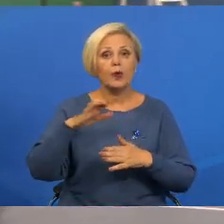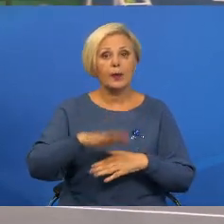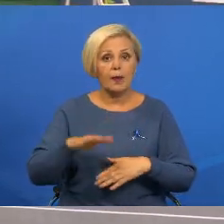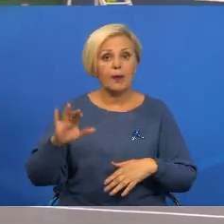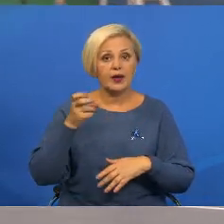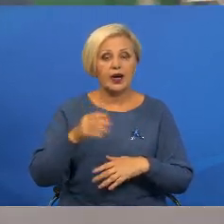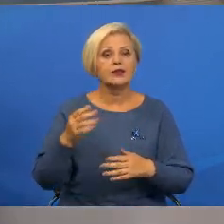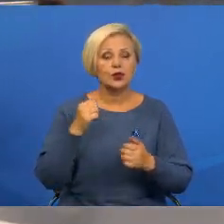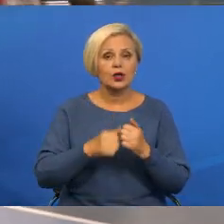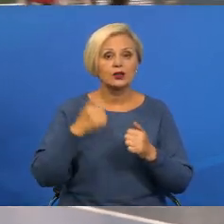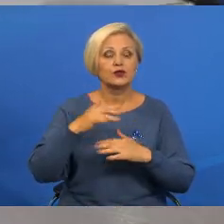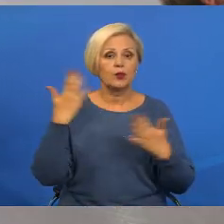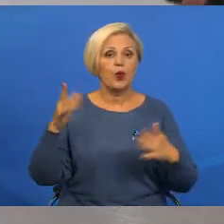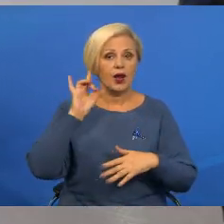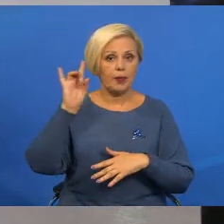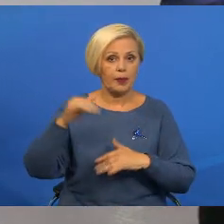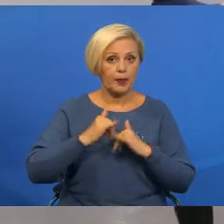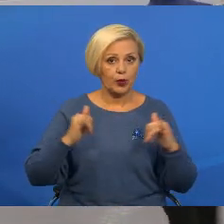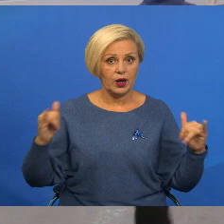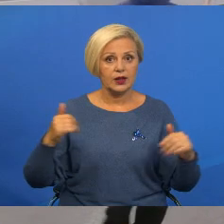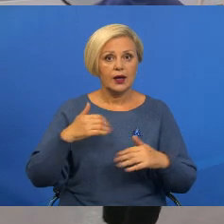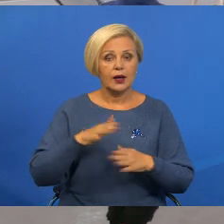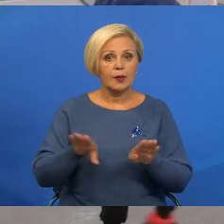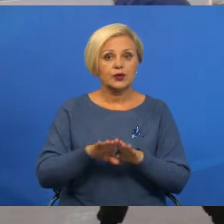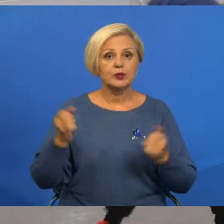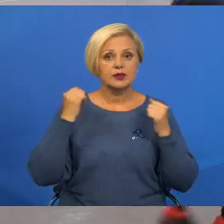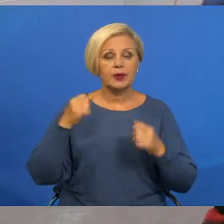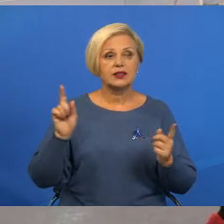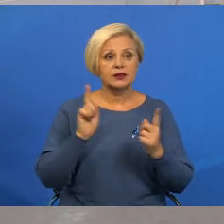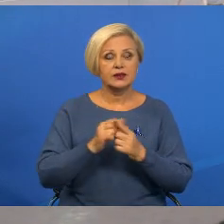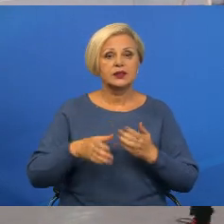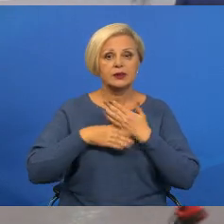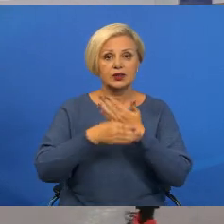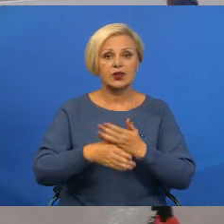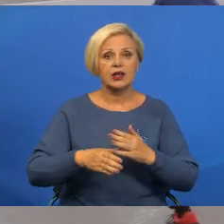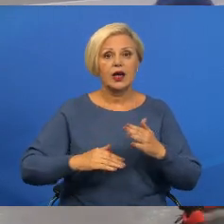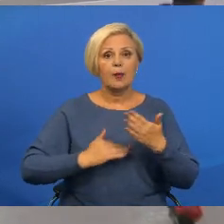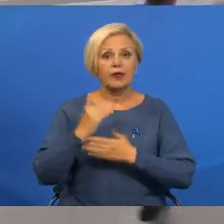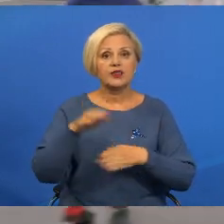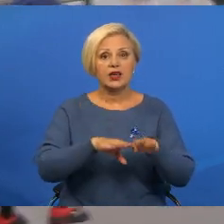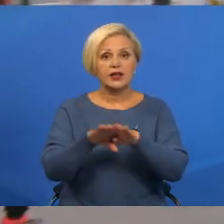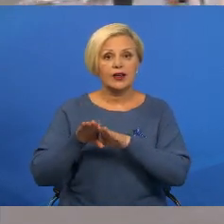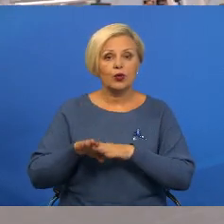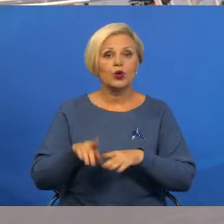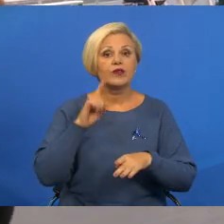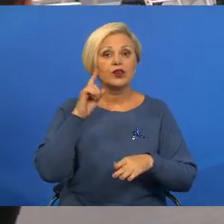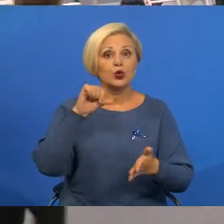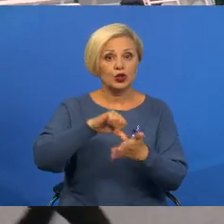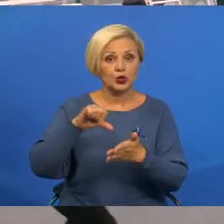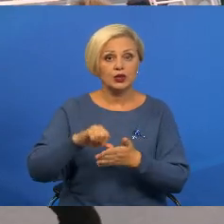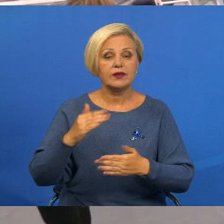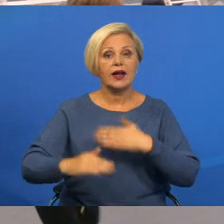часом набывает всю большую популярность. Подобные спортивные встречи содействуют повышению взрыва юных удельников и з'являются